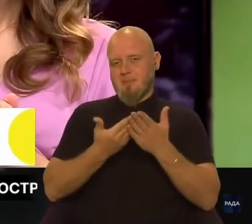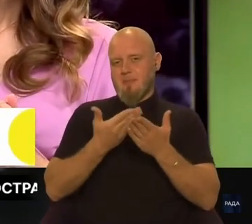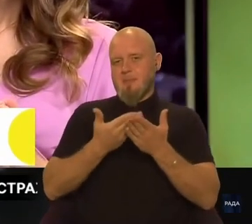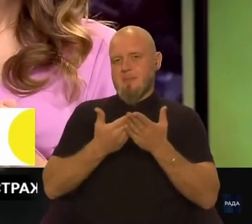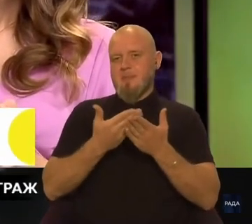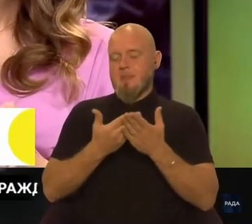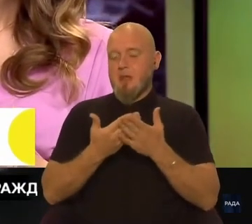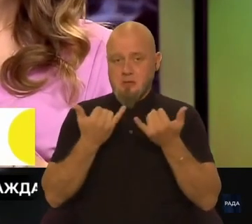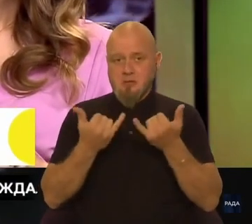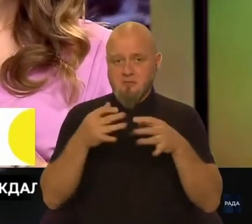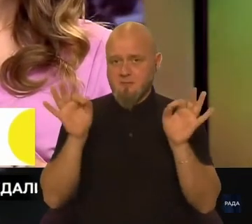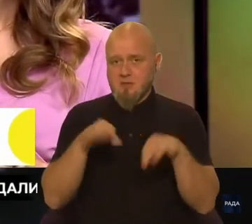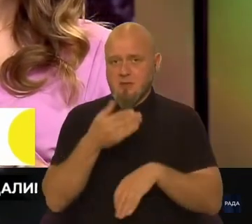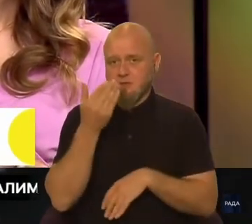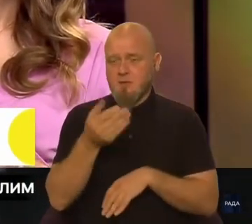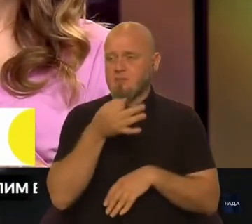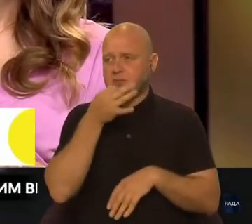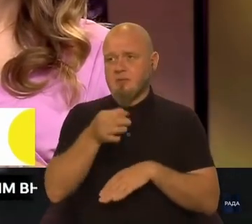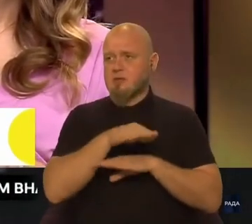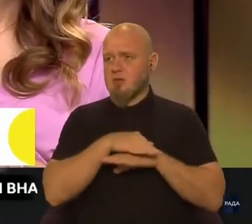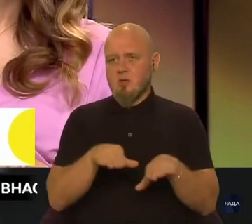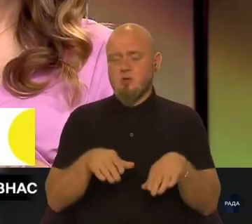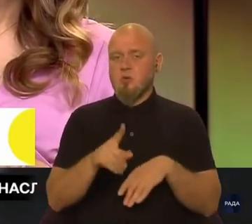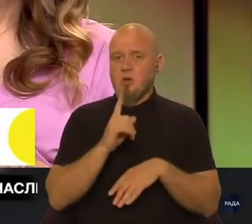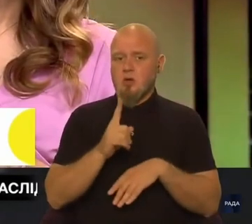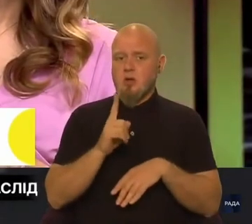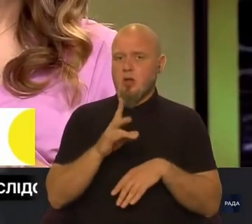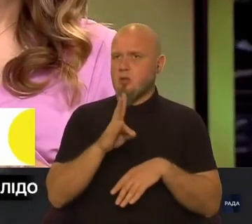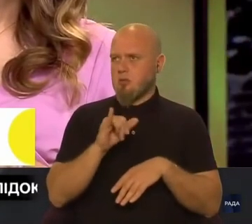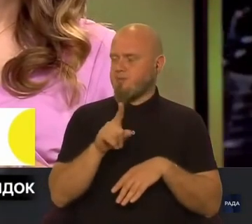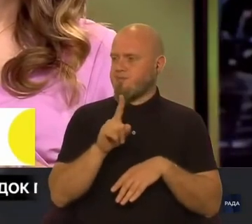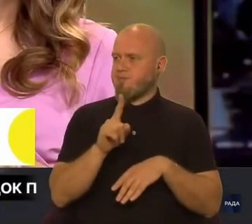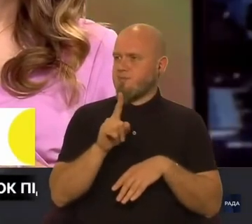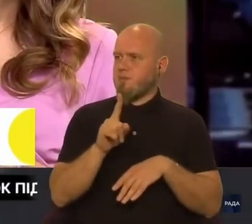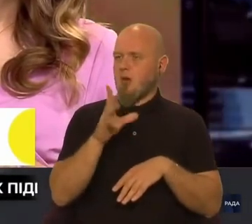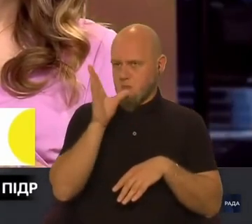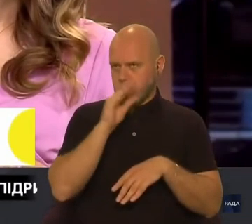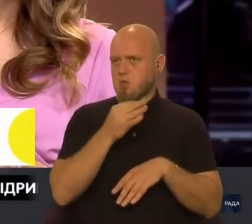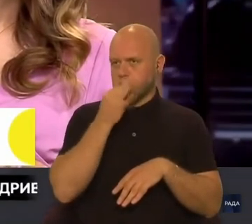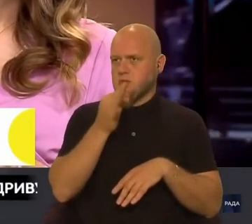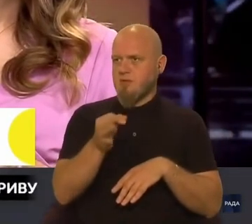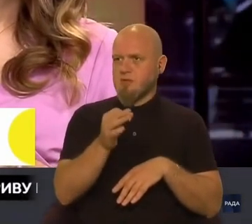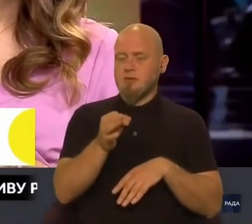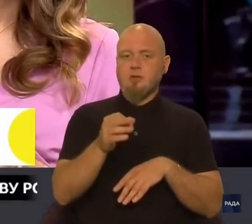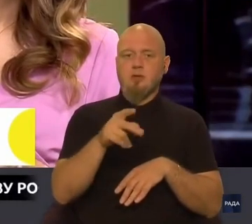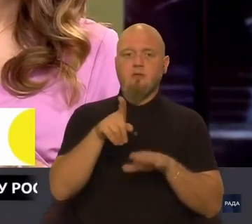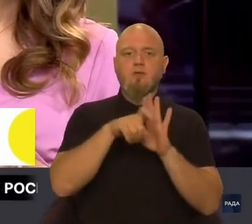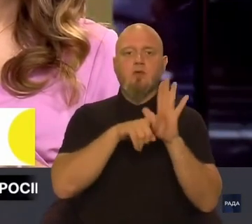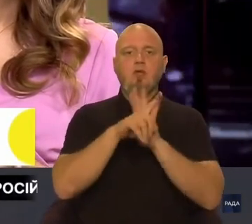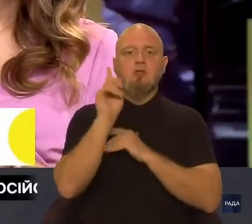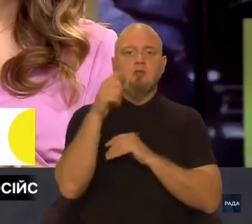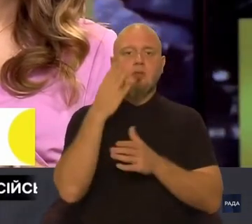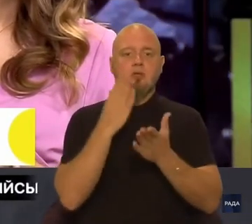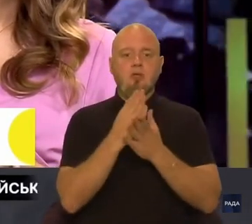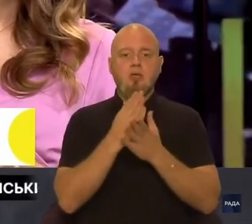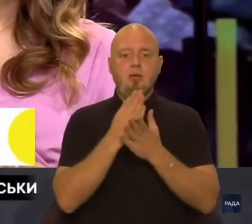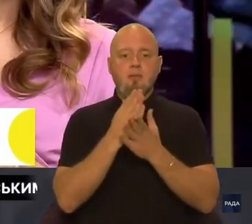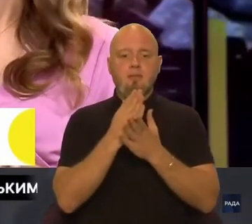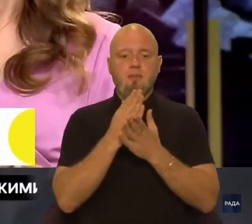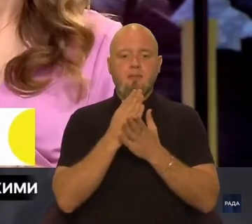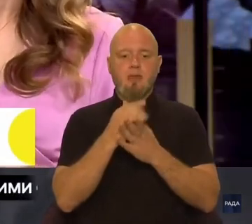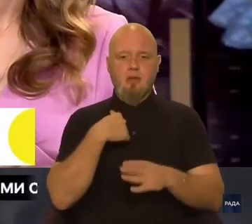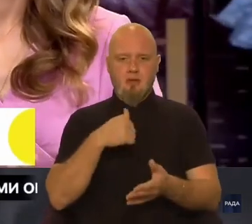Зараз відразу вам не скажу, але ні, можу навести. В Донецькій області, я сам з